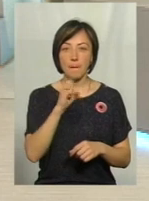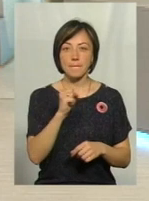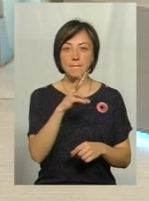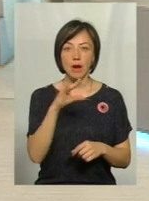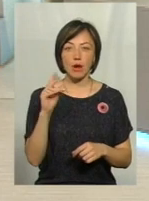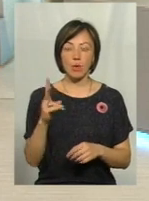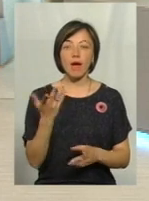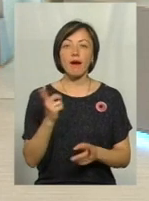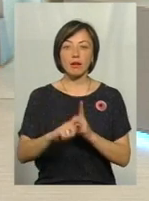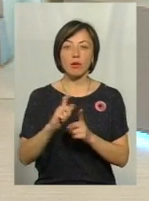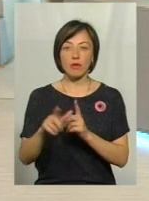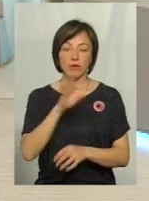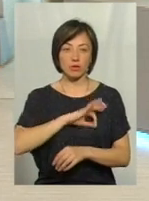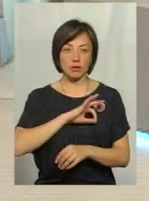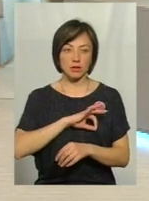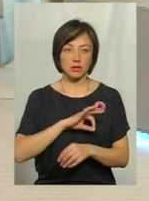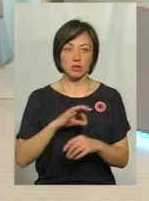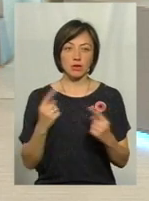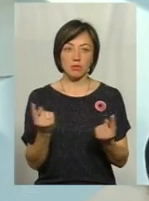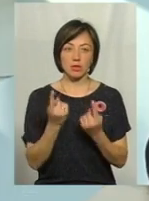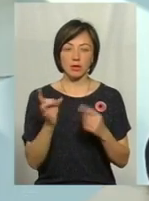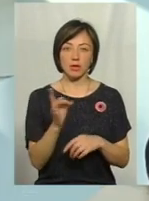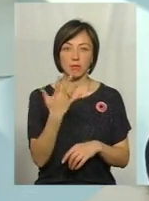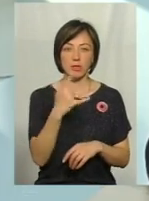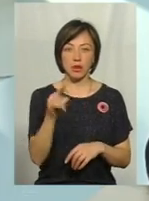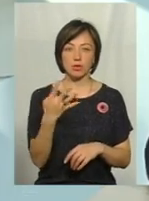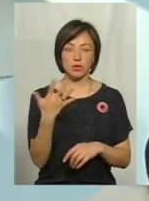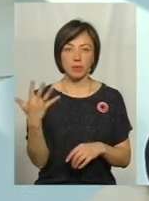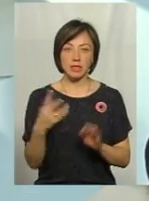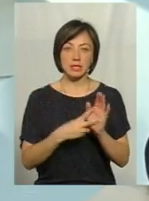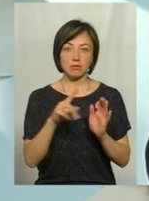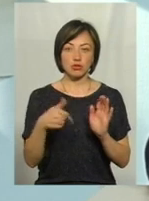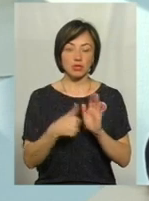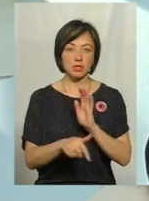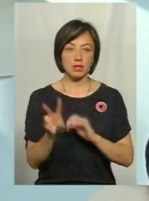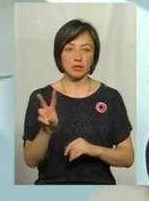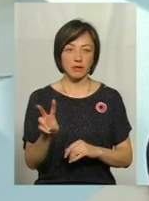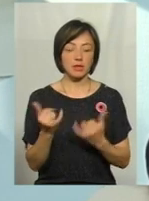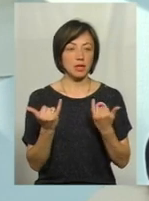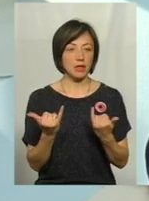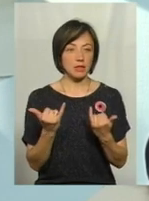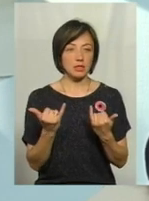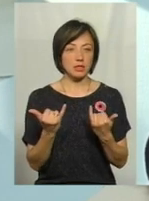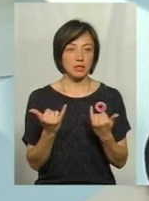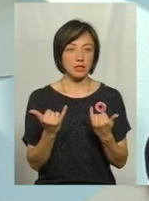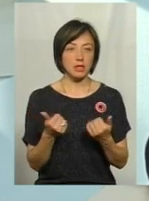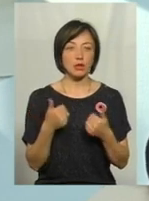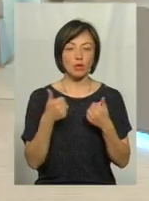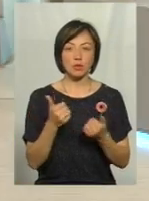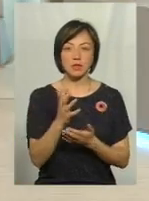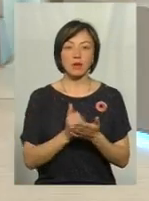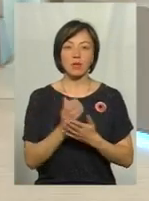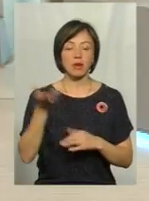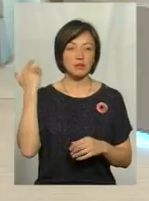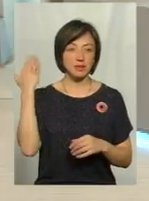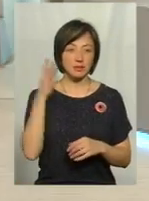набої використовуються, якщо немає? Підштатний патрон калібру 5,45 і 7,62. Ну, наразі добре, що в нас є запаси